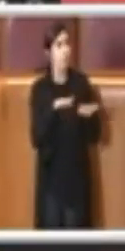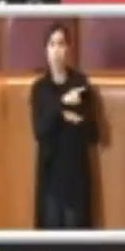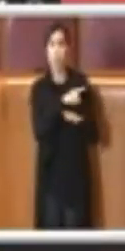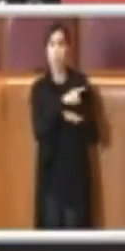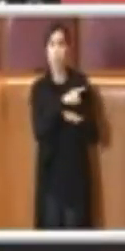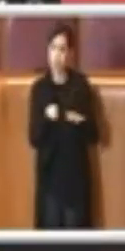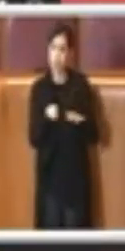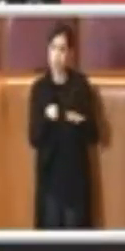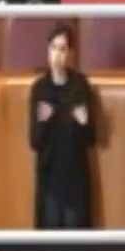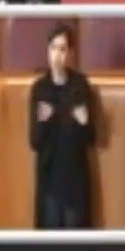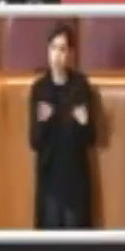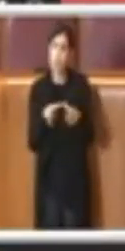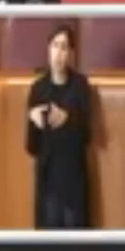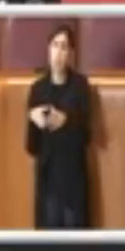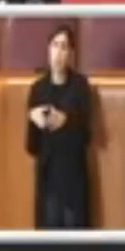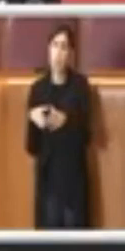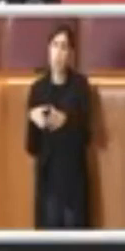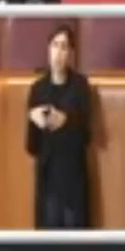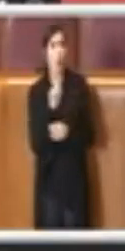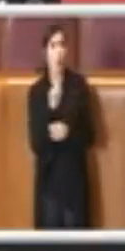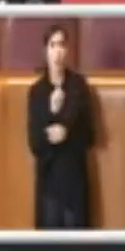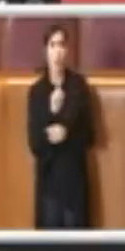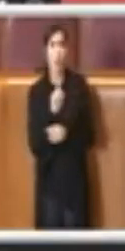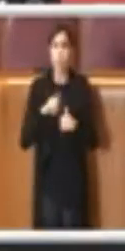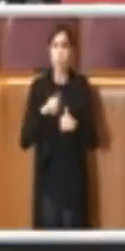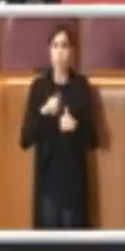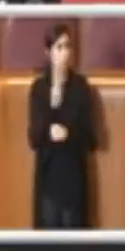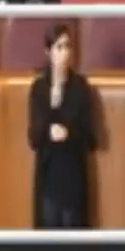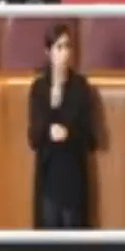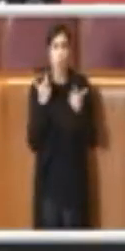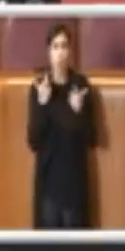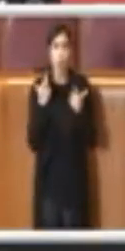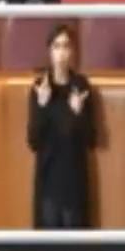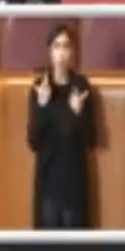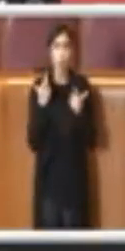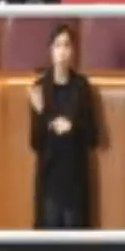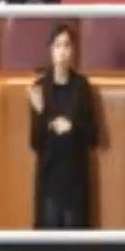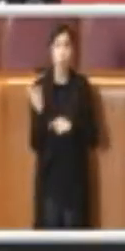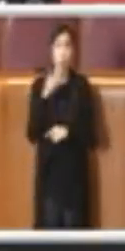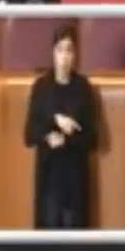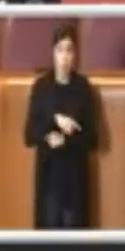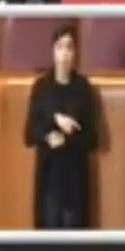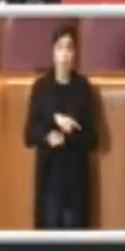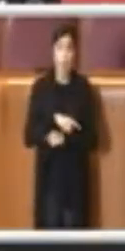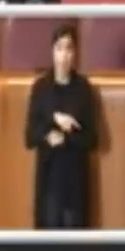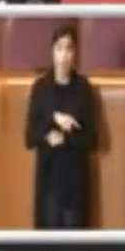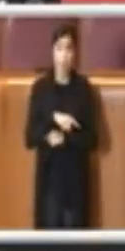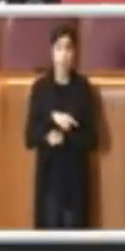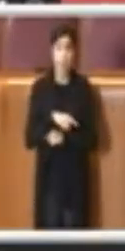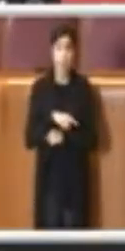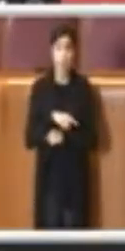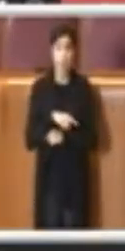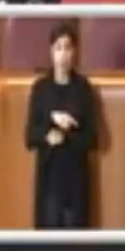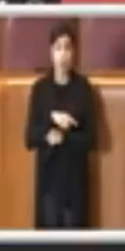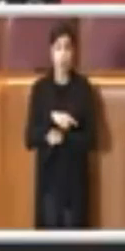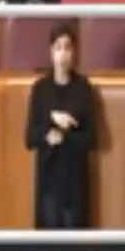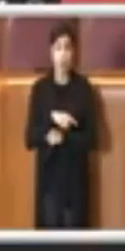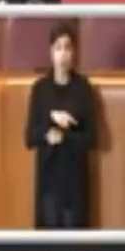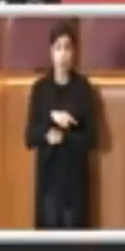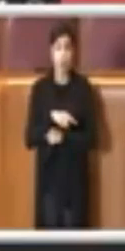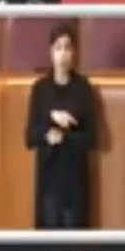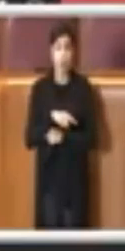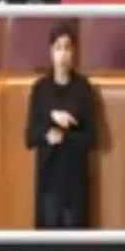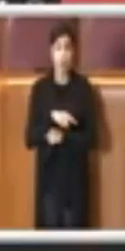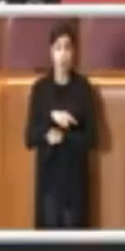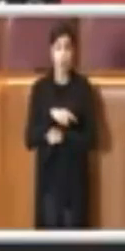delle categorie e delle cittadinanze, considerando che poi il giorno seguente dell'attuazione,